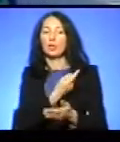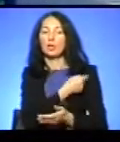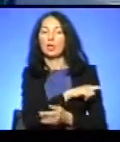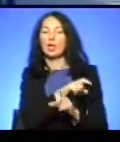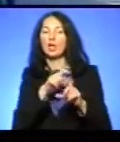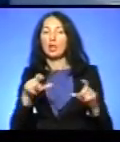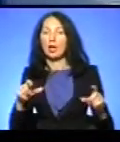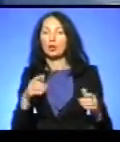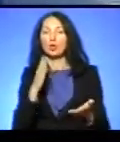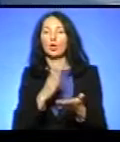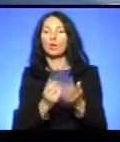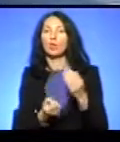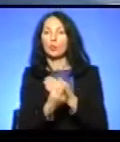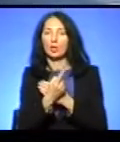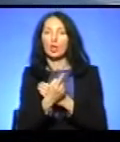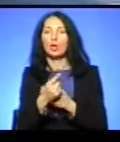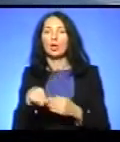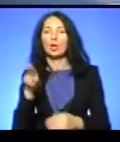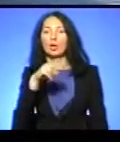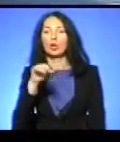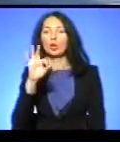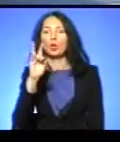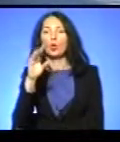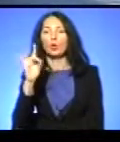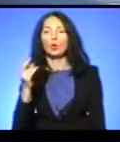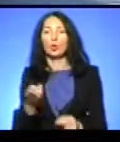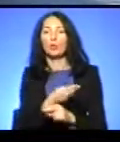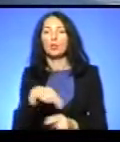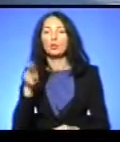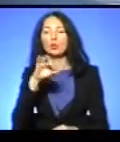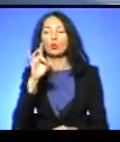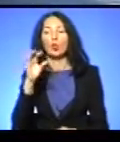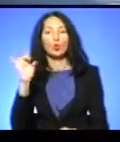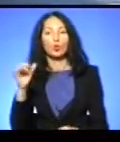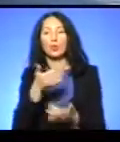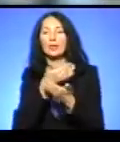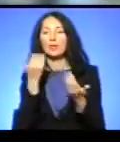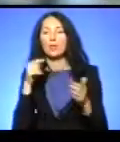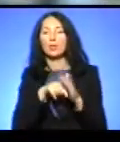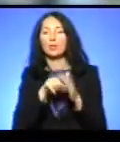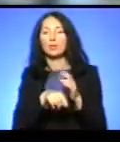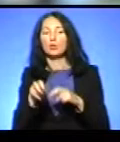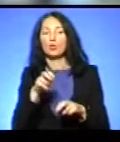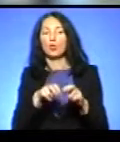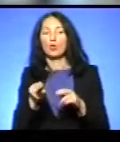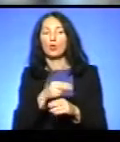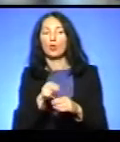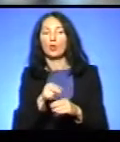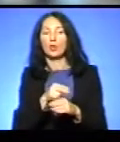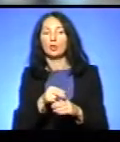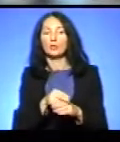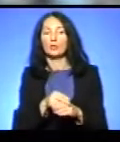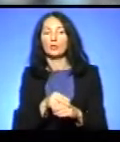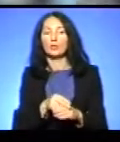Ну, і постає питання донора, тому що без донора немає змісту все лікування. Нам зразу сказали, що спочатку